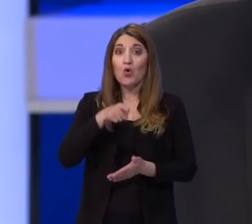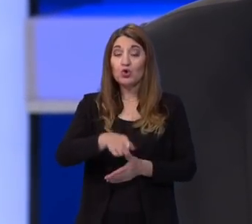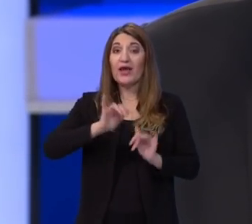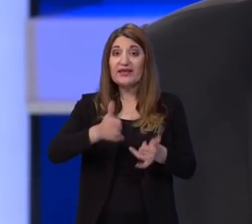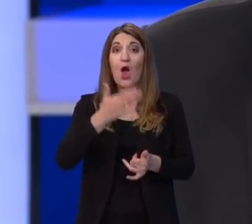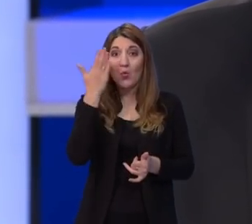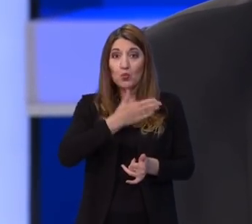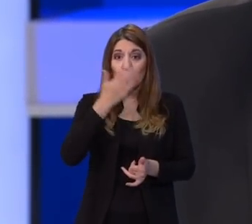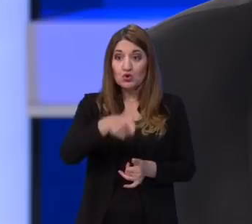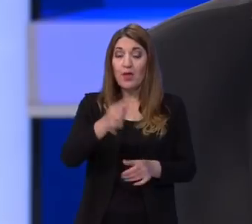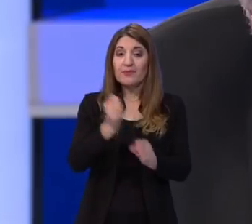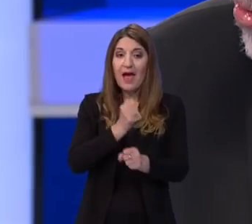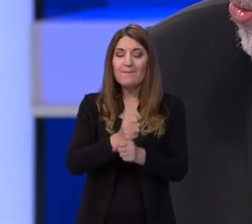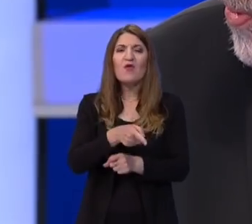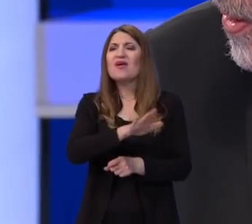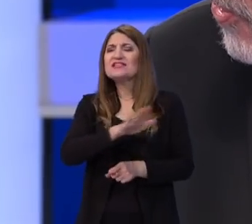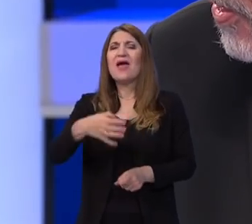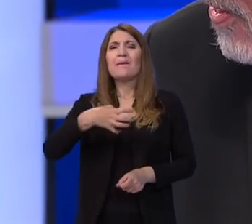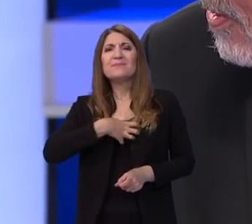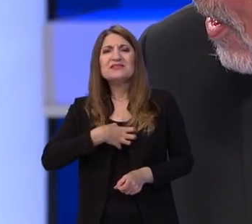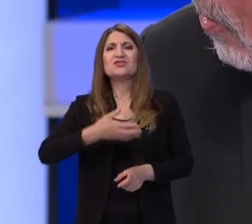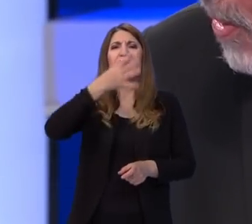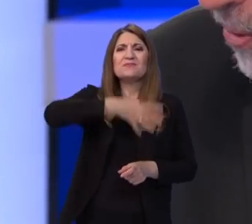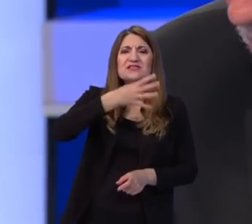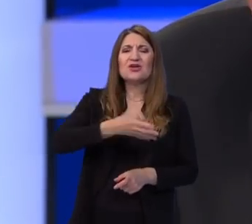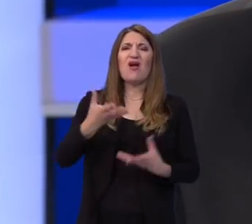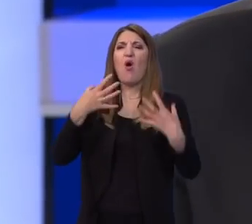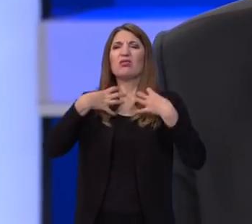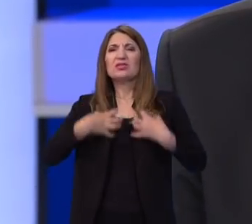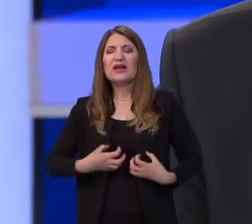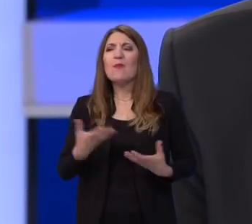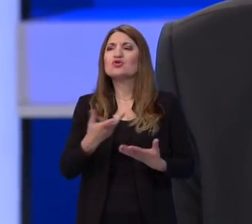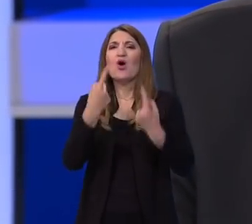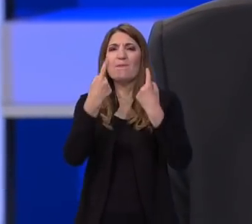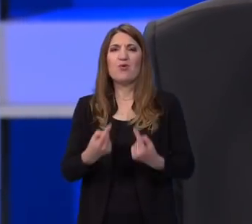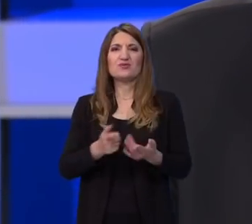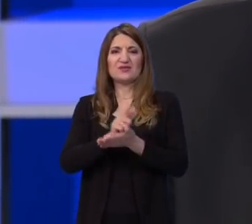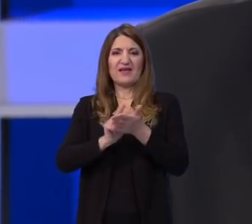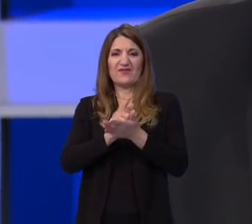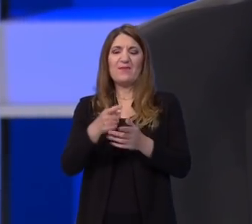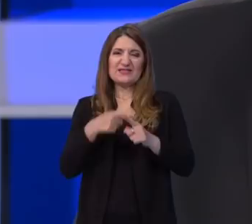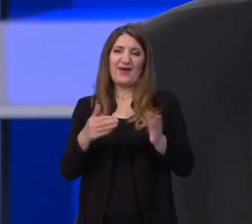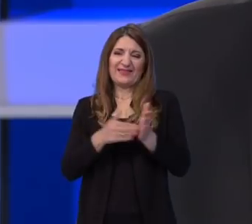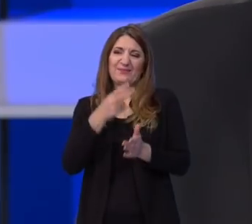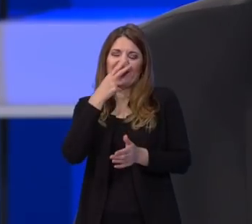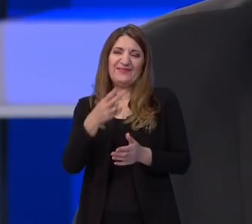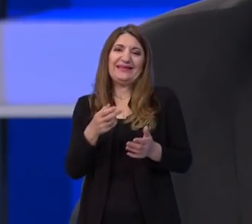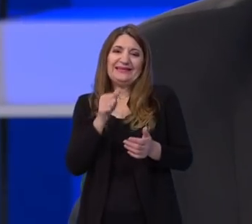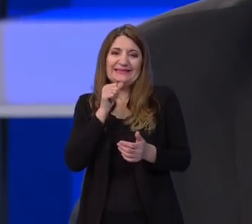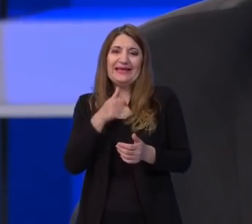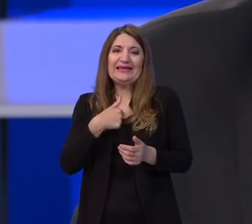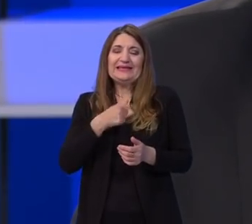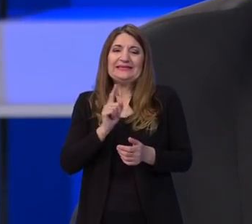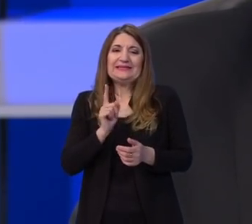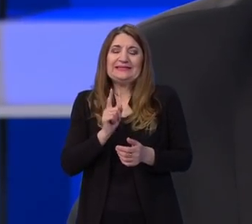učenici u kontekstu svih ovih psihološko-psihičkih trauma koje su postajale uzeti u obzir i nisam napravljeno...